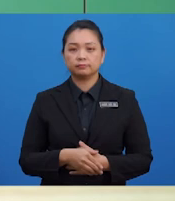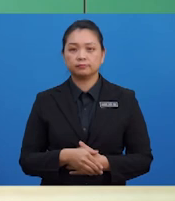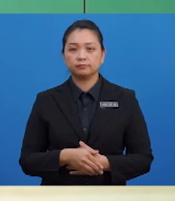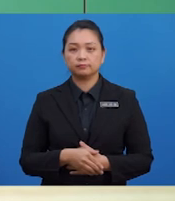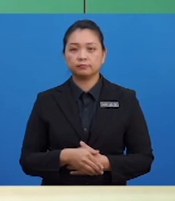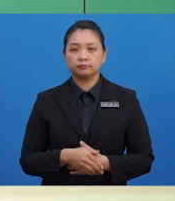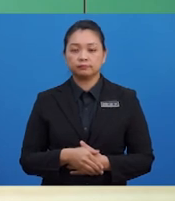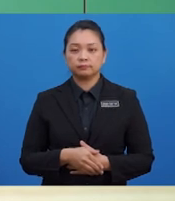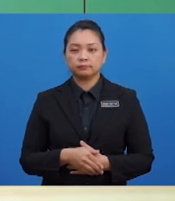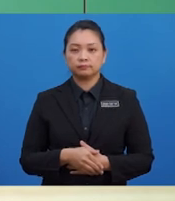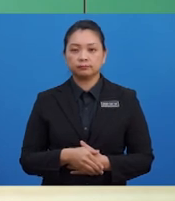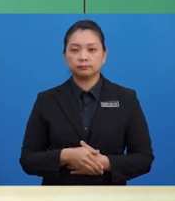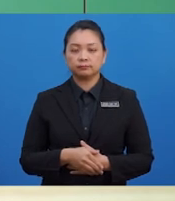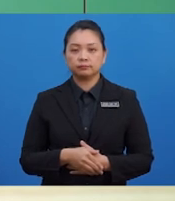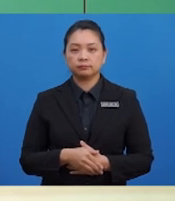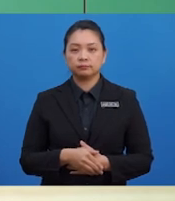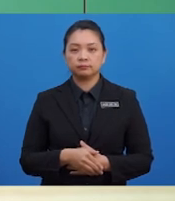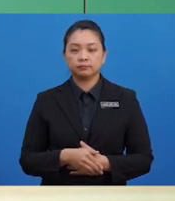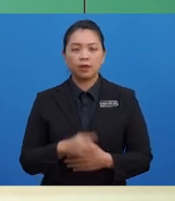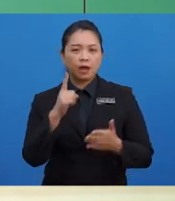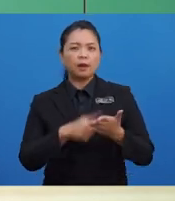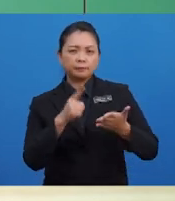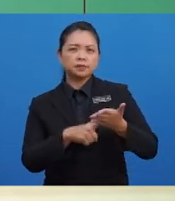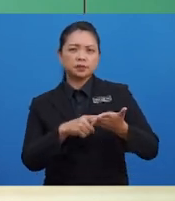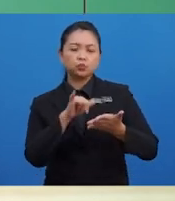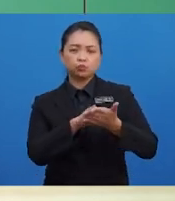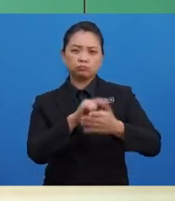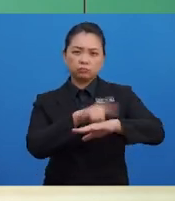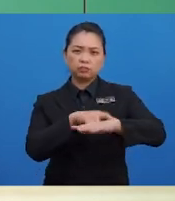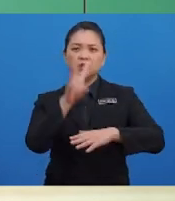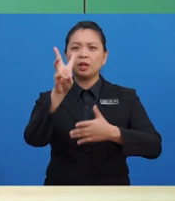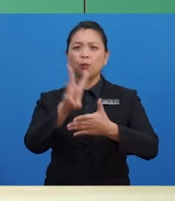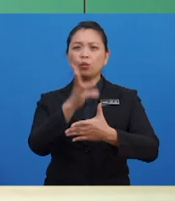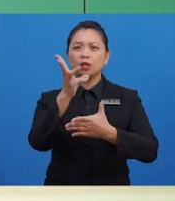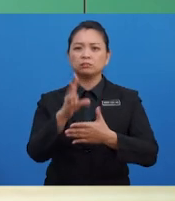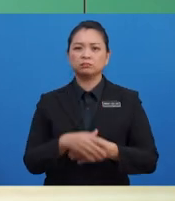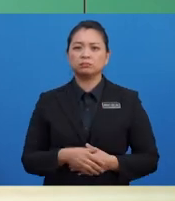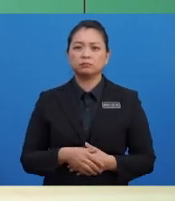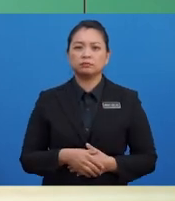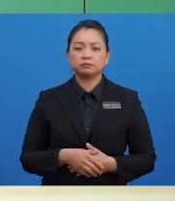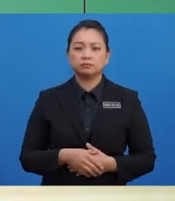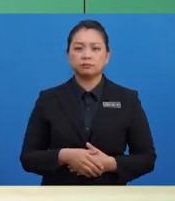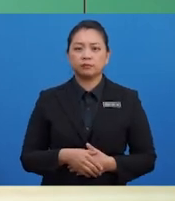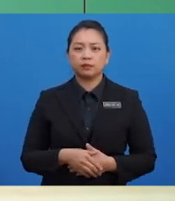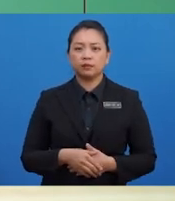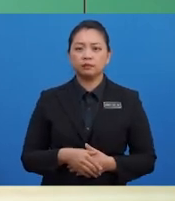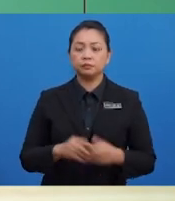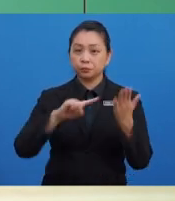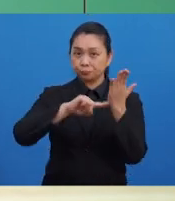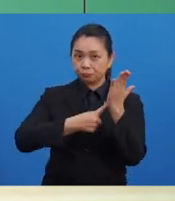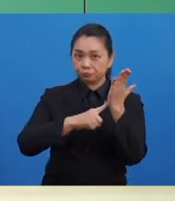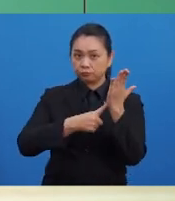Apakah tempoh 6 bulan bermula 1